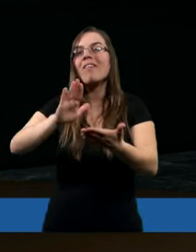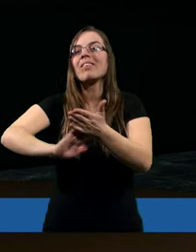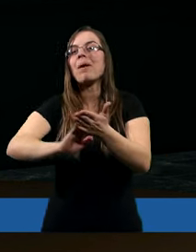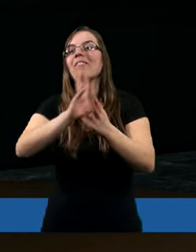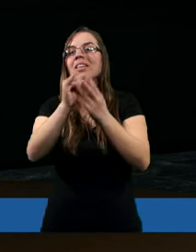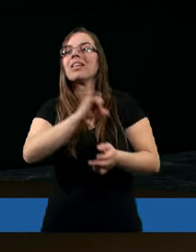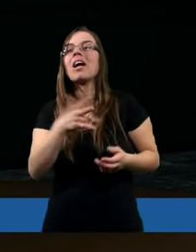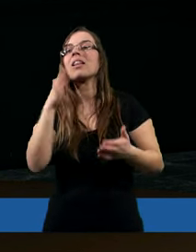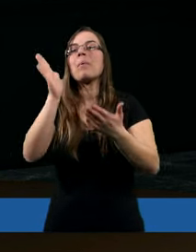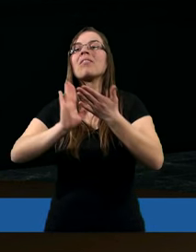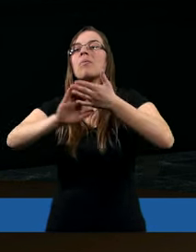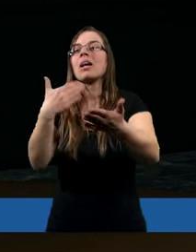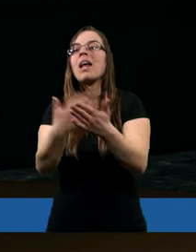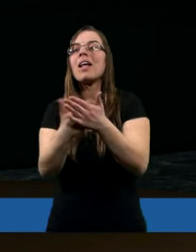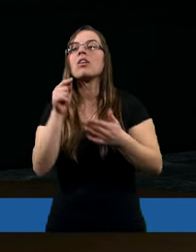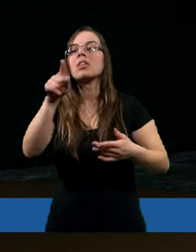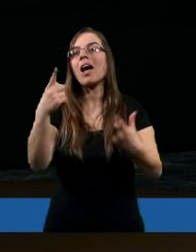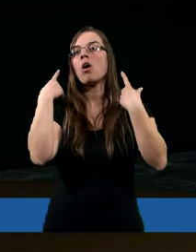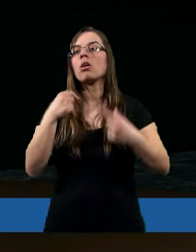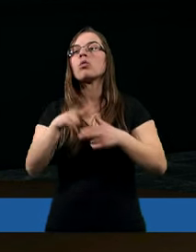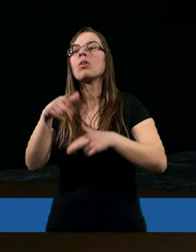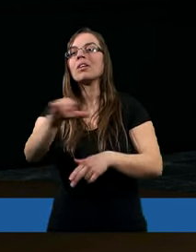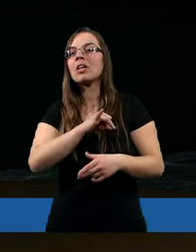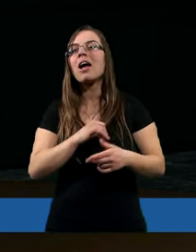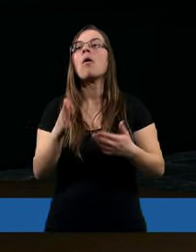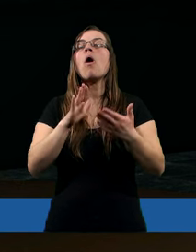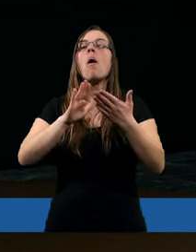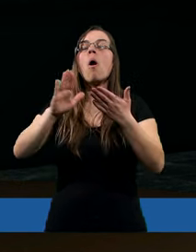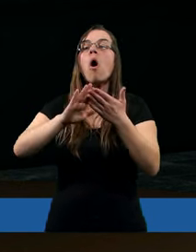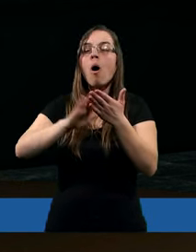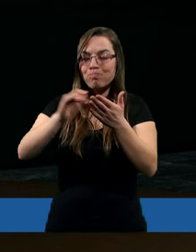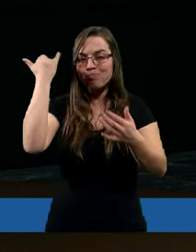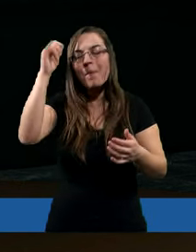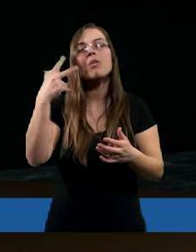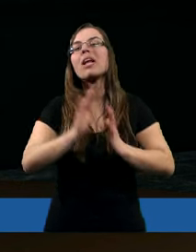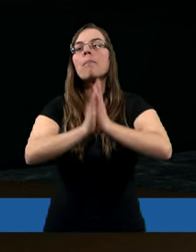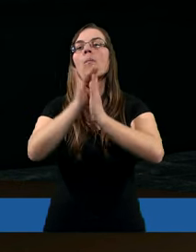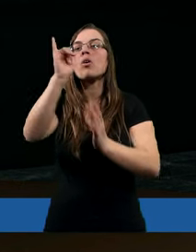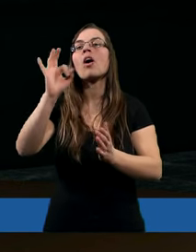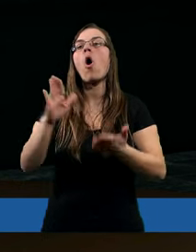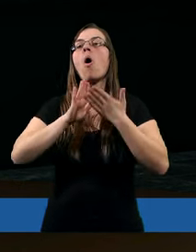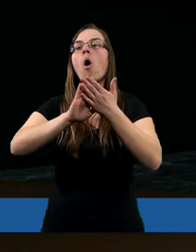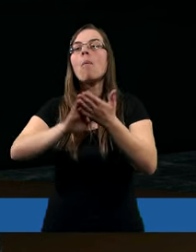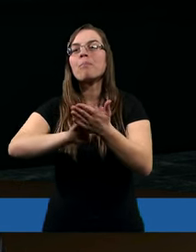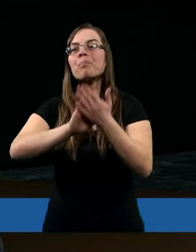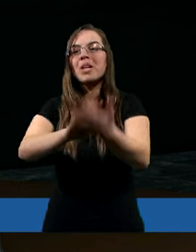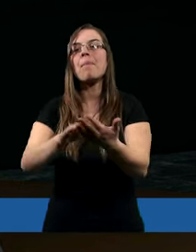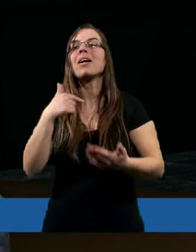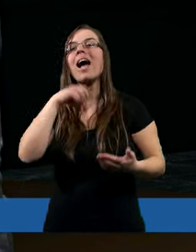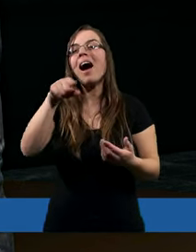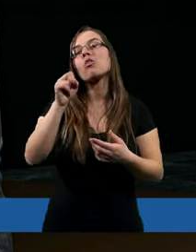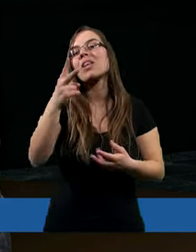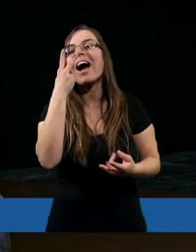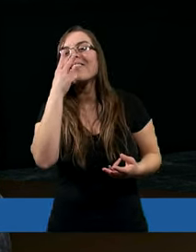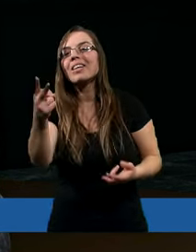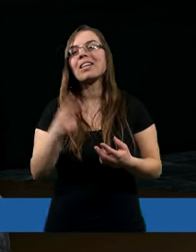to nie będzie wybaczony dlatego, że osoba, która ten grzech popełnia nie poprosi o jego przebaczenie. I ja to tak widzę. W ogóle